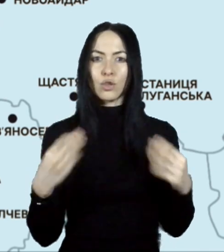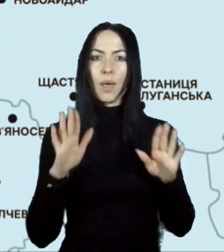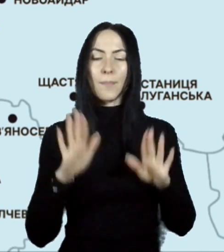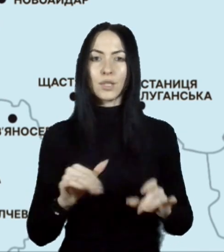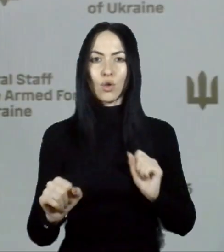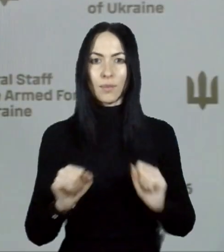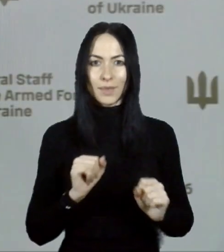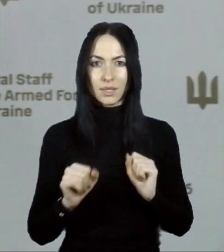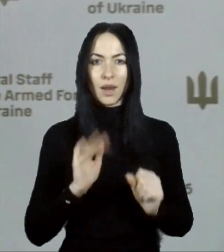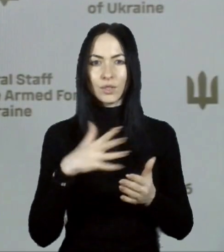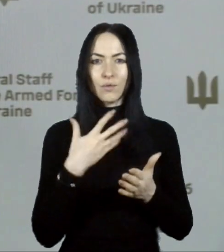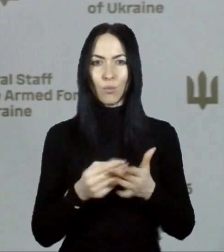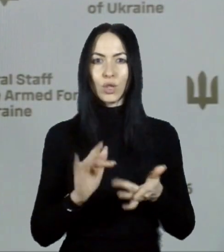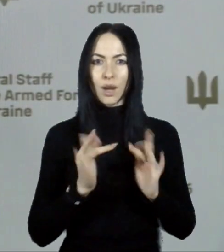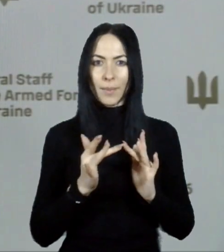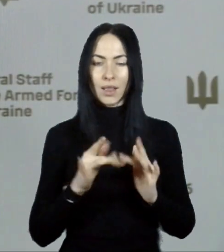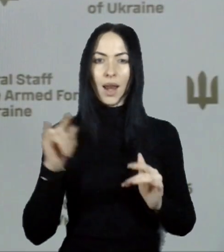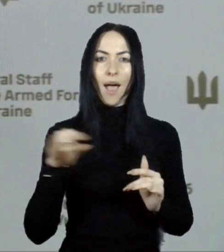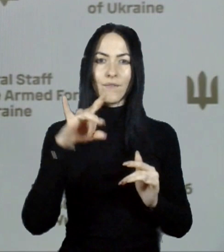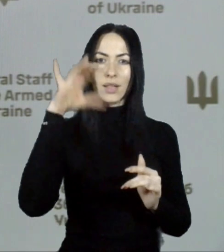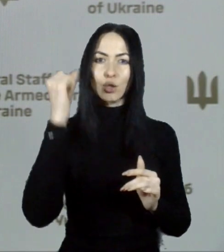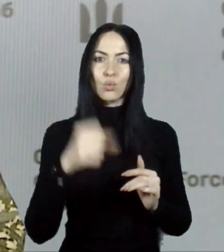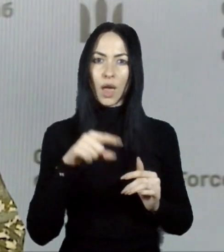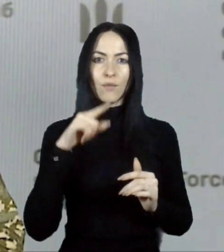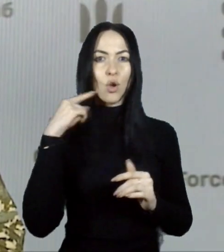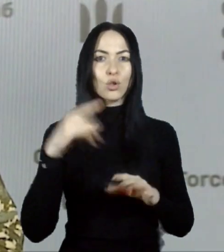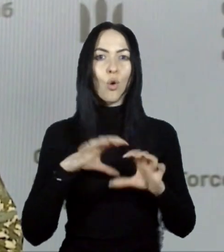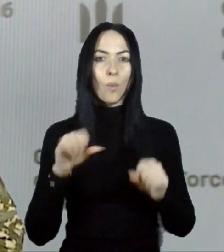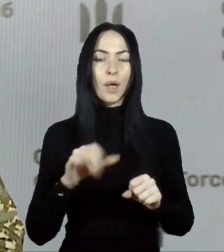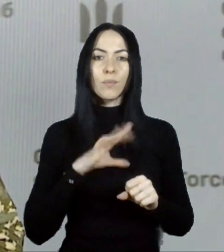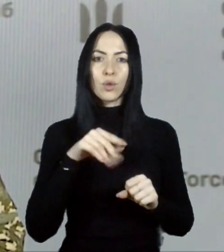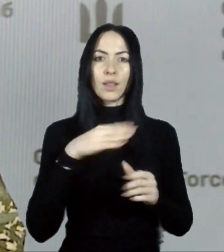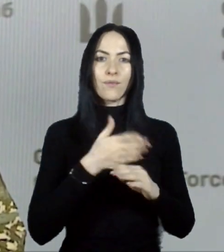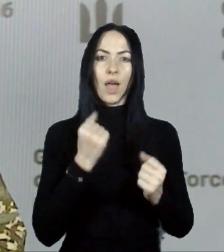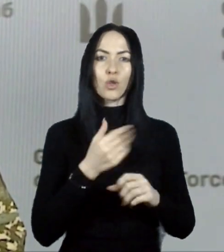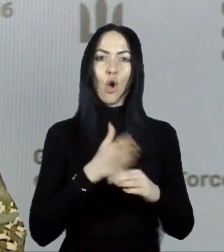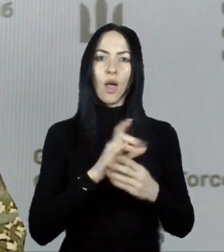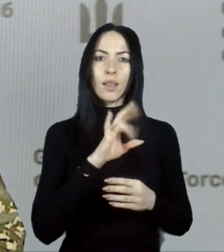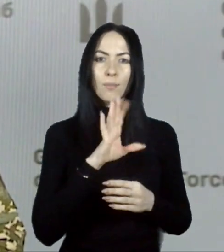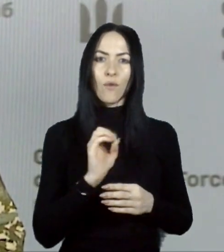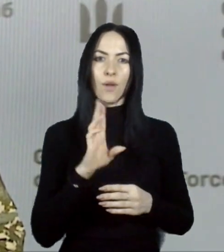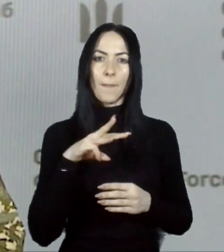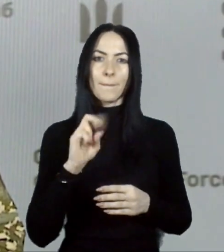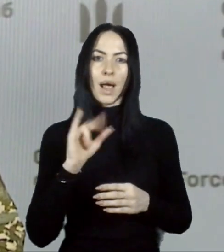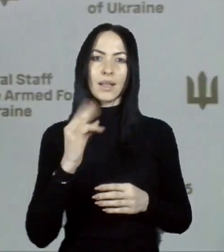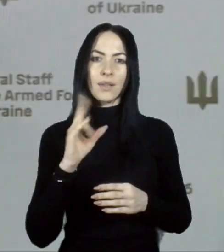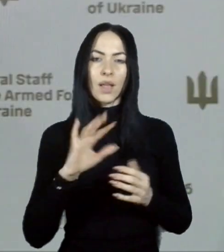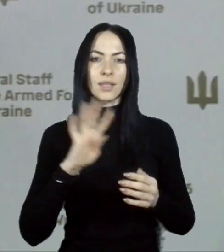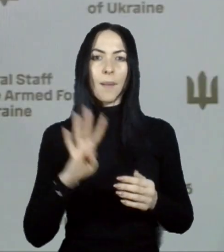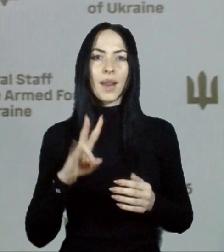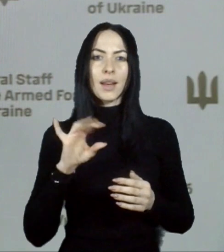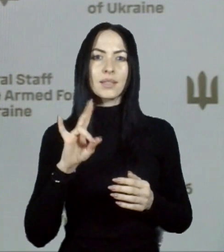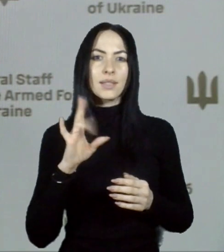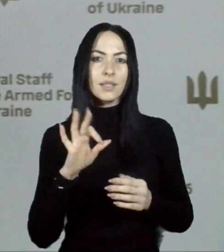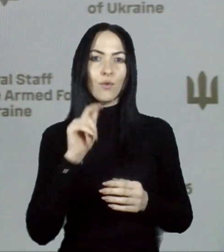телеграм-каналі. Авіаційних ударів російських окупантів зазнали Твердохлібове, Макіївка, Серебрянське лісництво Луганської області. У